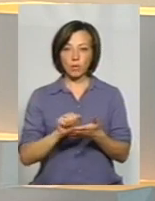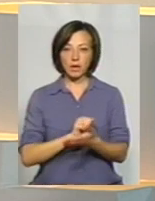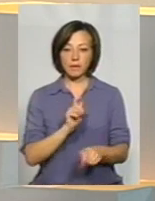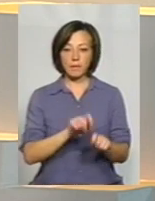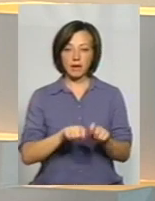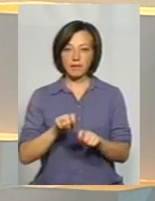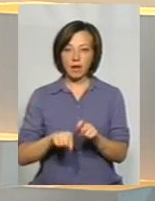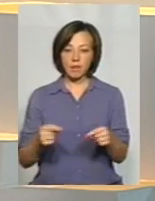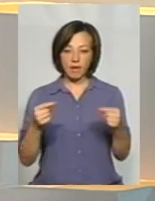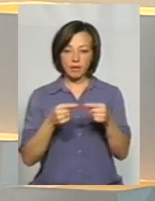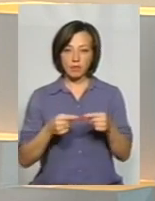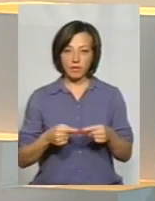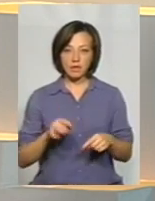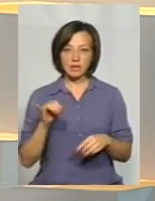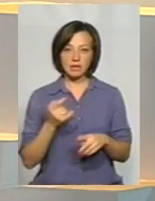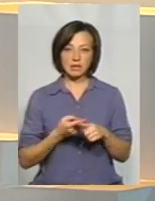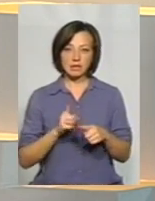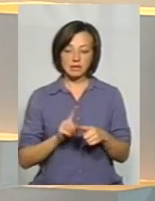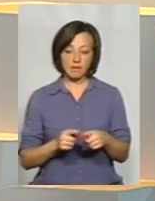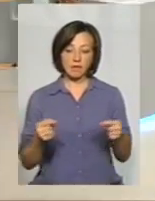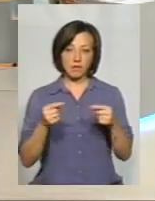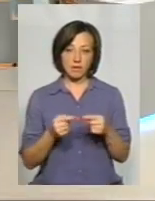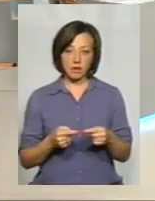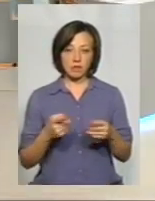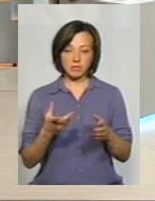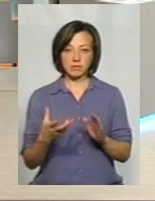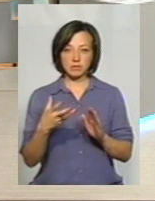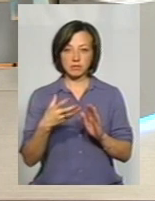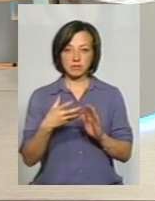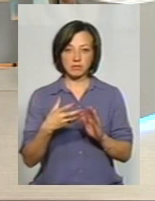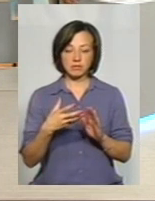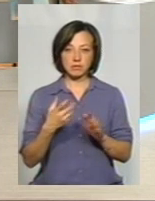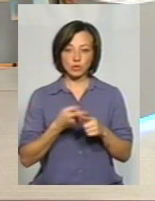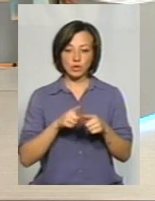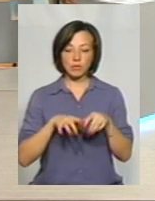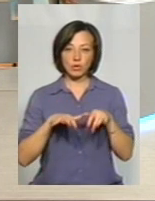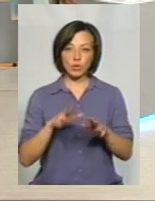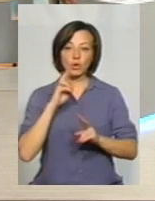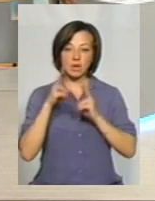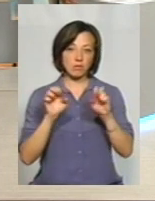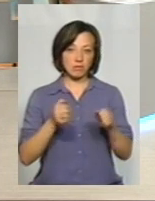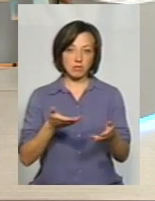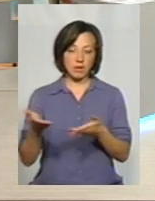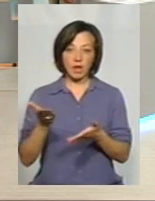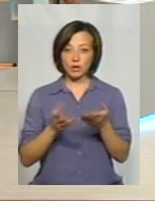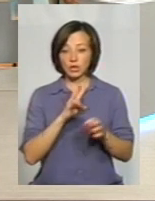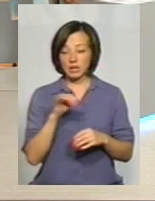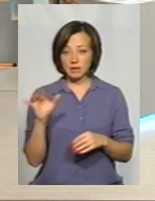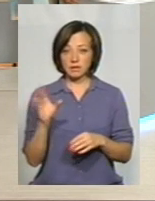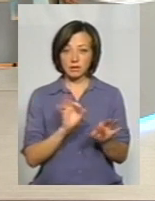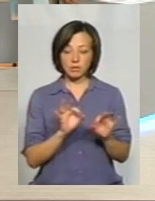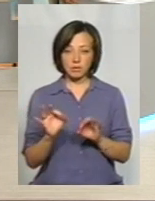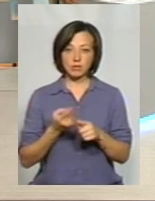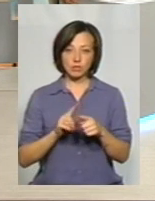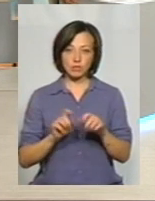перевіряємо на відповідність. Якщо все відповідальне, ми його заключаємо в договір. Приходить процедуру оскарження і все інше. Якщо ні, навіть на цьому